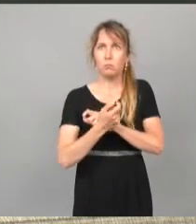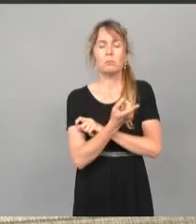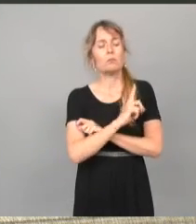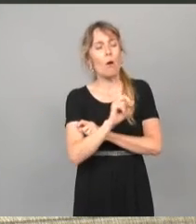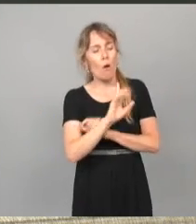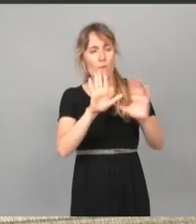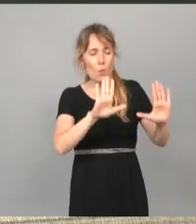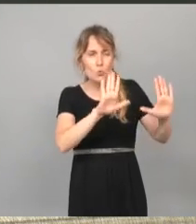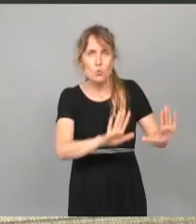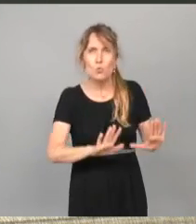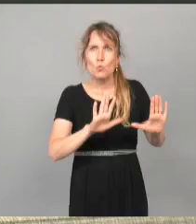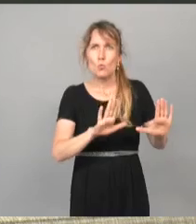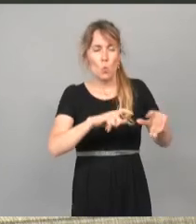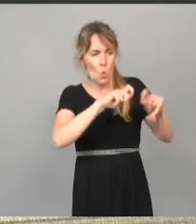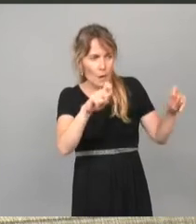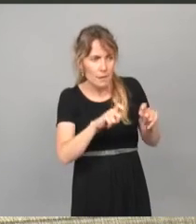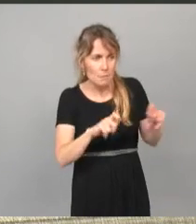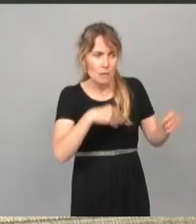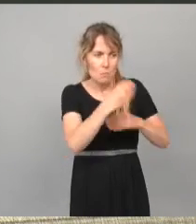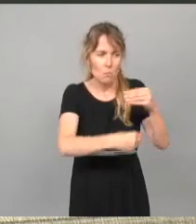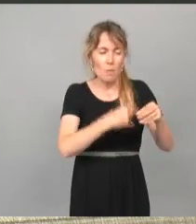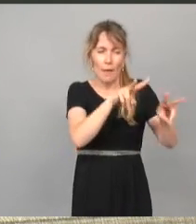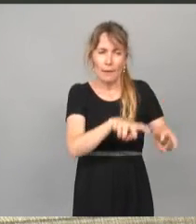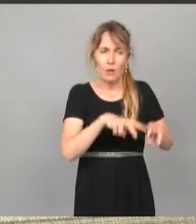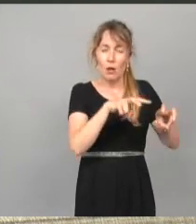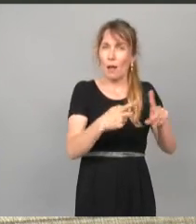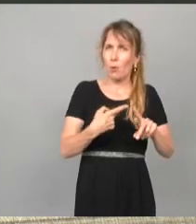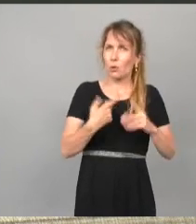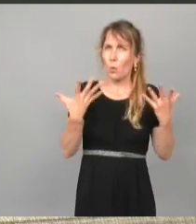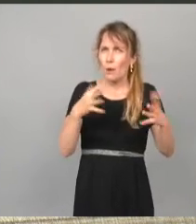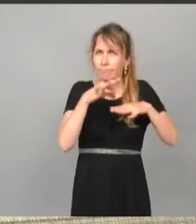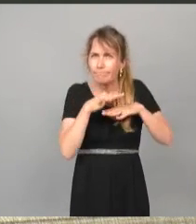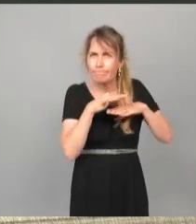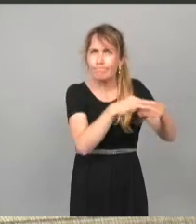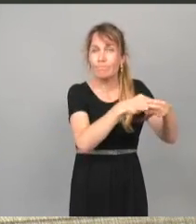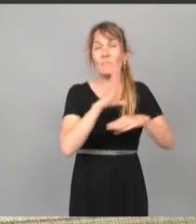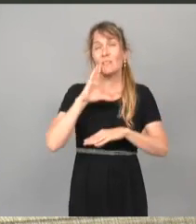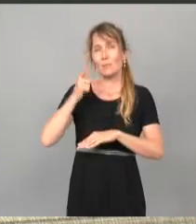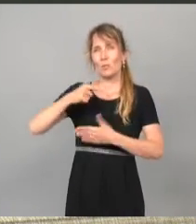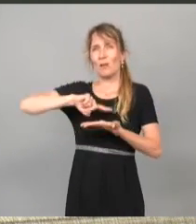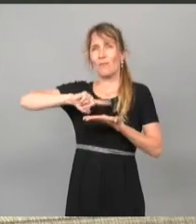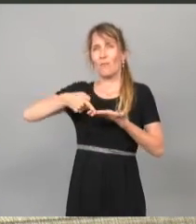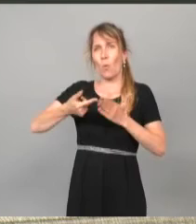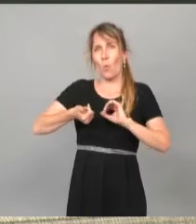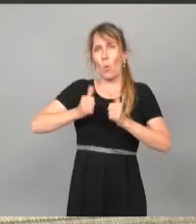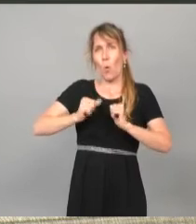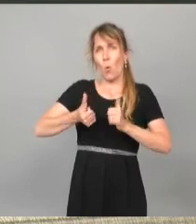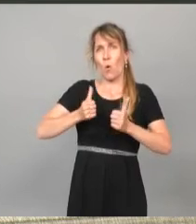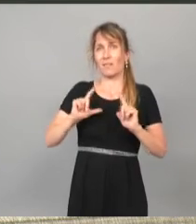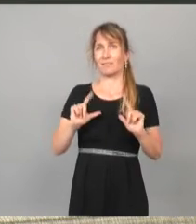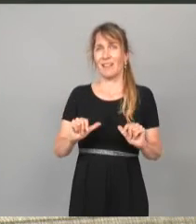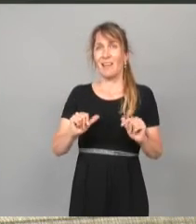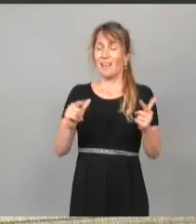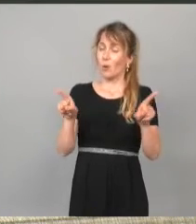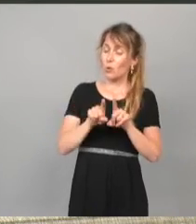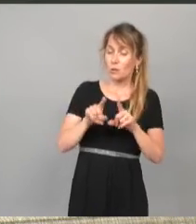respecter cette idée, effectivement, de les accompagner. C'est le but, aussi, de ce fonds de concours. Et respecter aussi le fait que